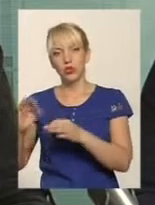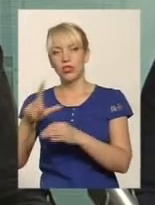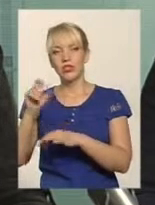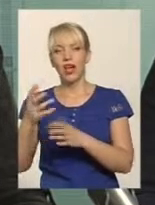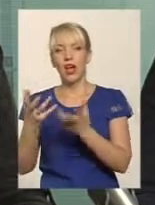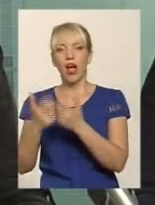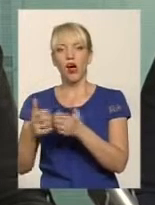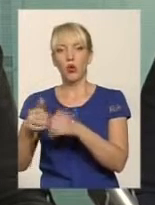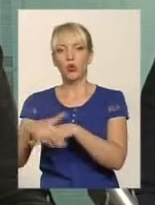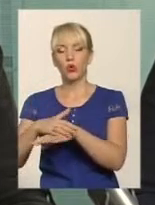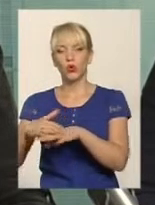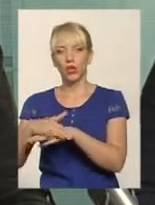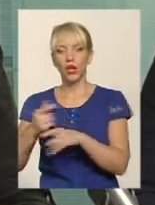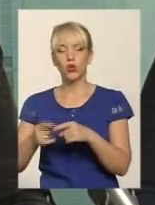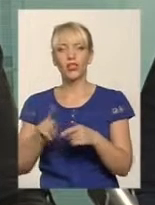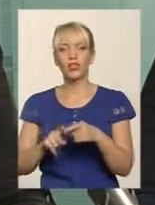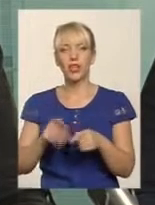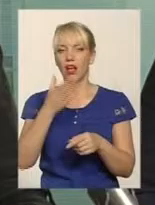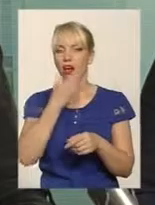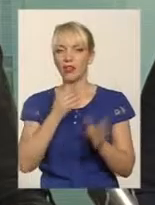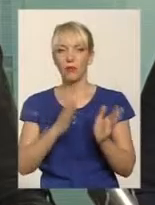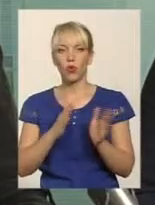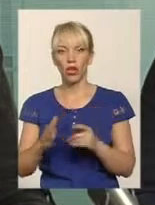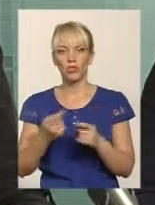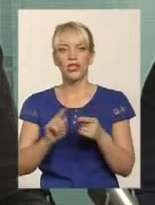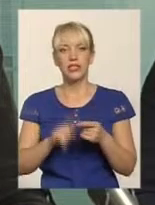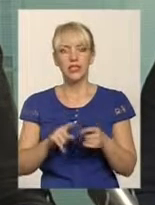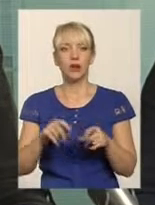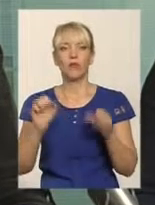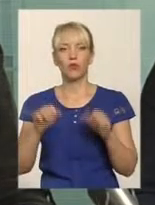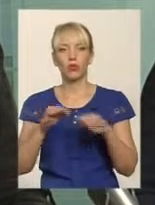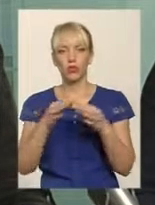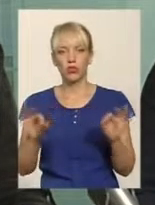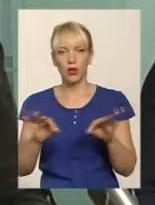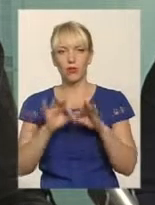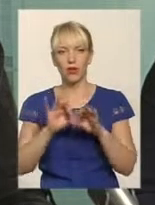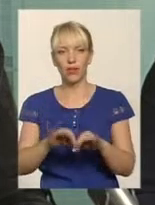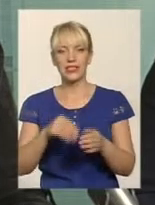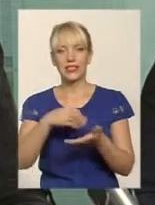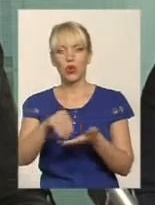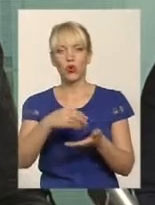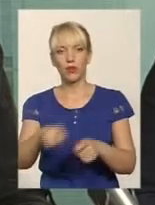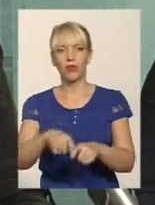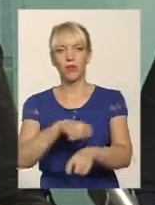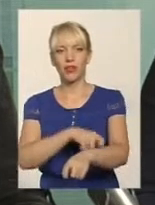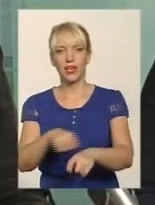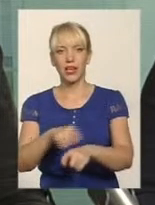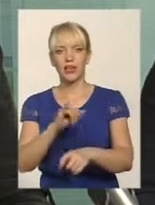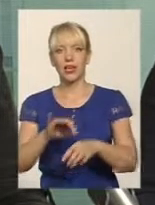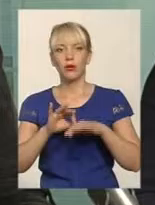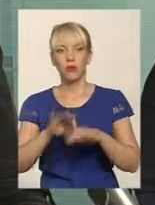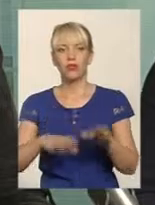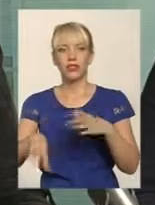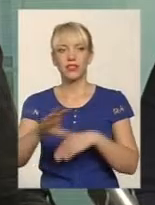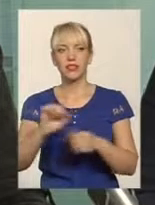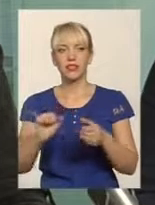непоганий порядок прописаний, тому що він дозволяє провести не тільки закупівлю матеріалів енергозберігачів, але провести